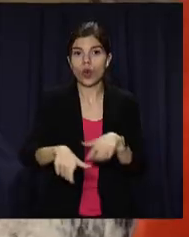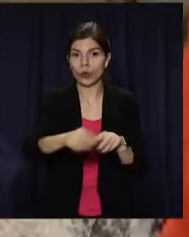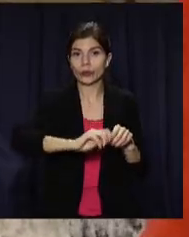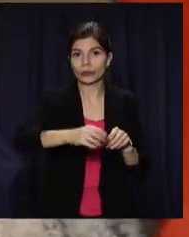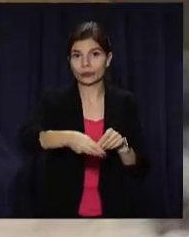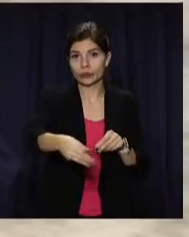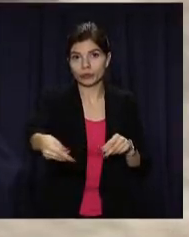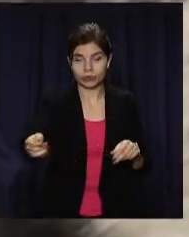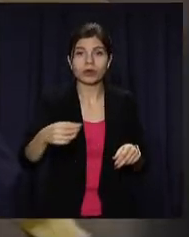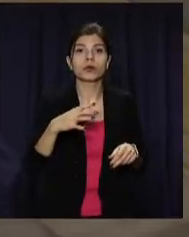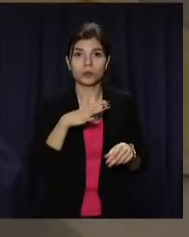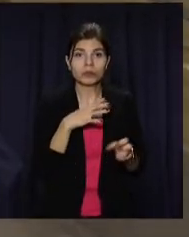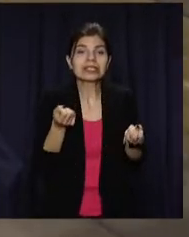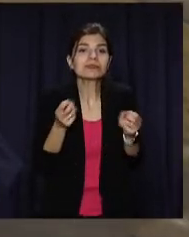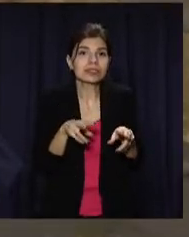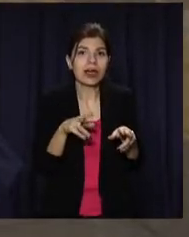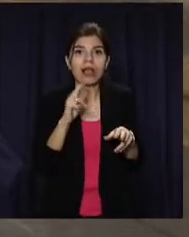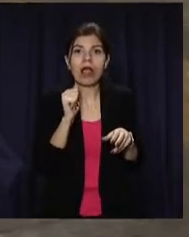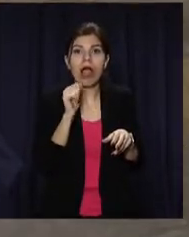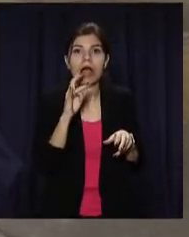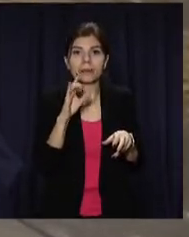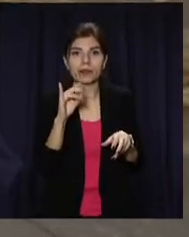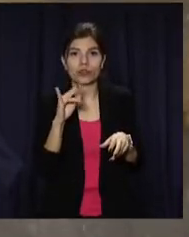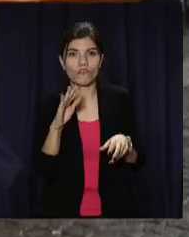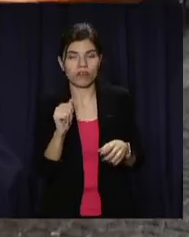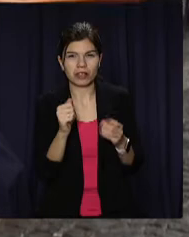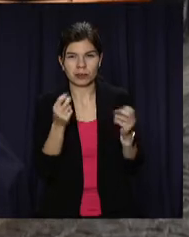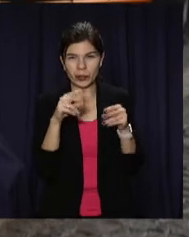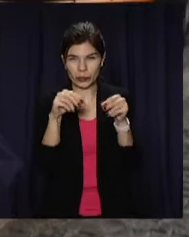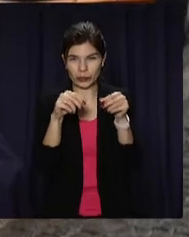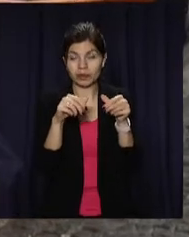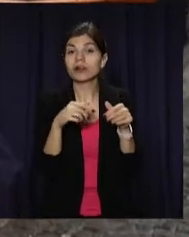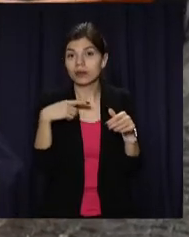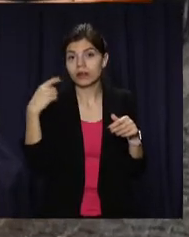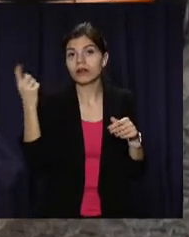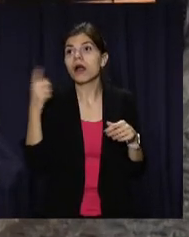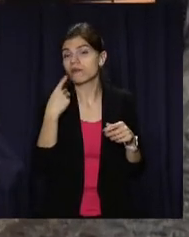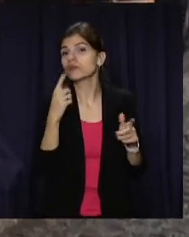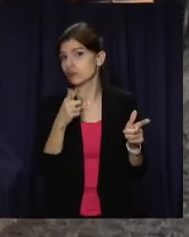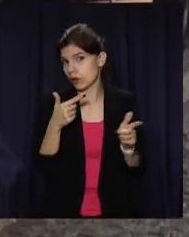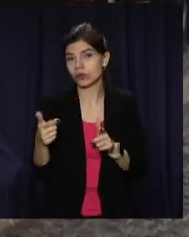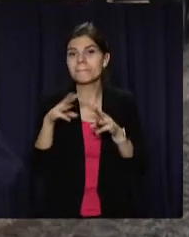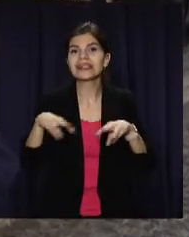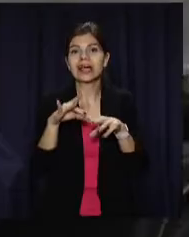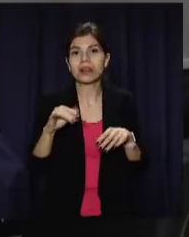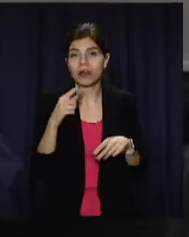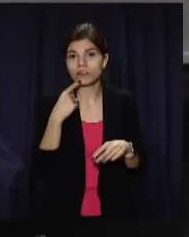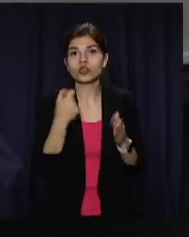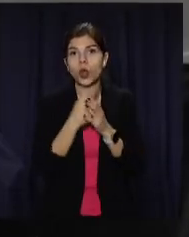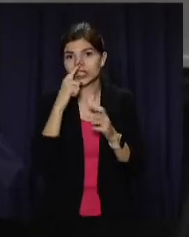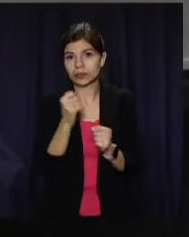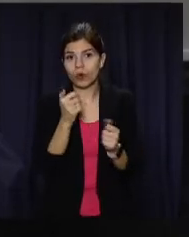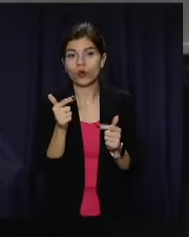та тротуари і посипали їх спеціальною карбіновою сумішчю. Крім того, додають у департаменті благоустрою Дніпровської міськради, до зими